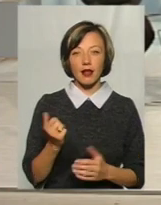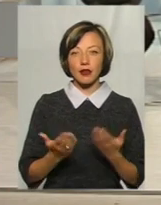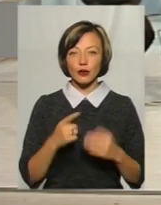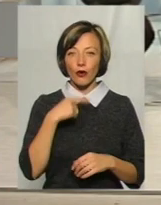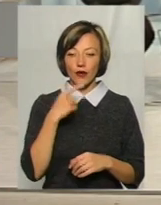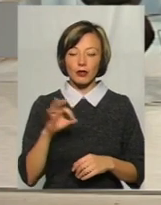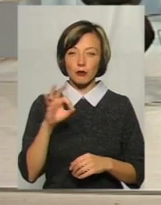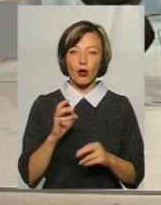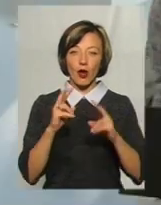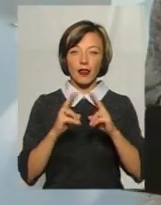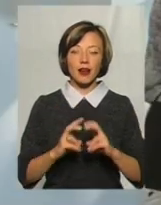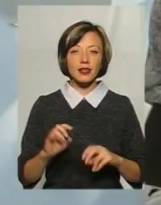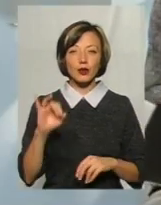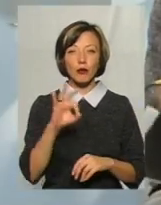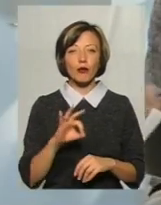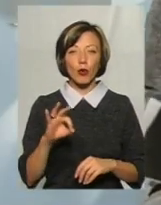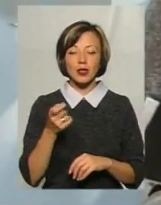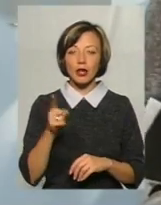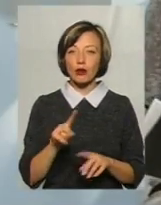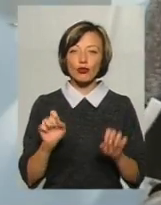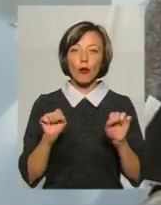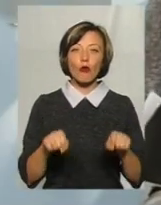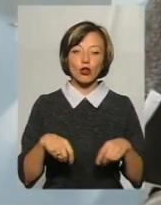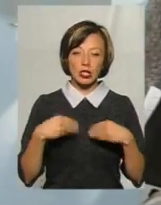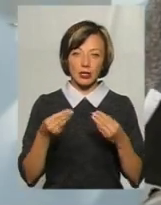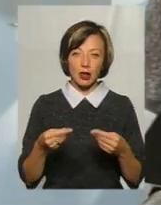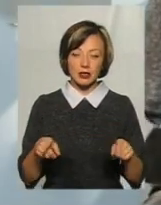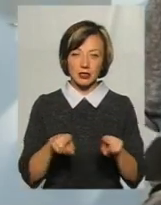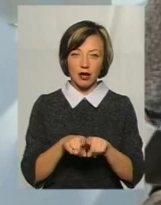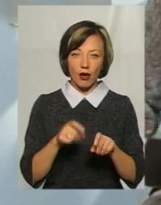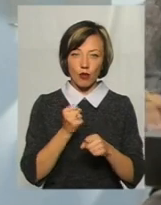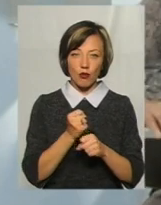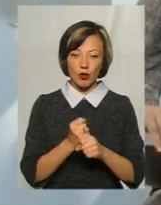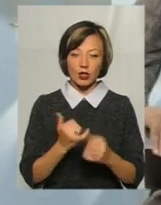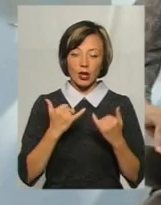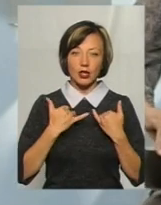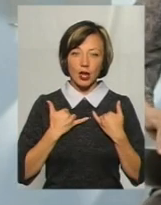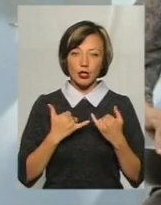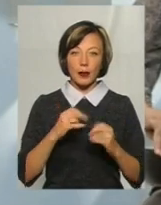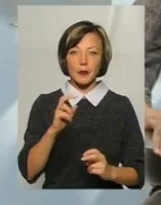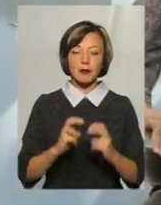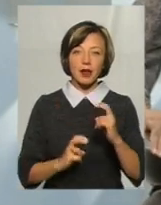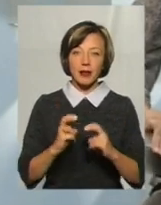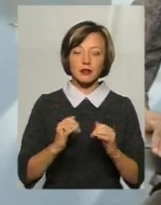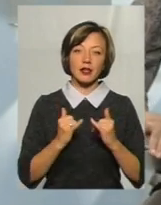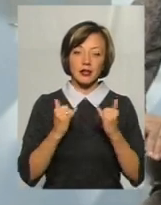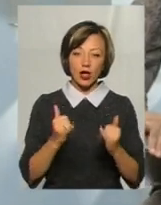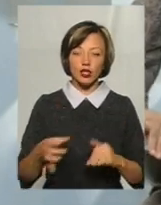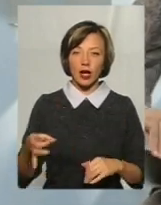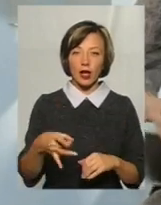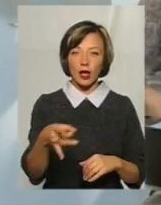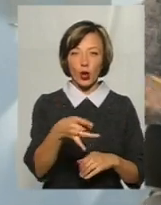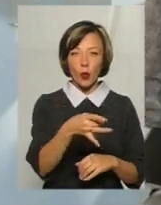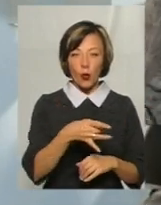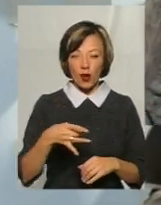аналітику і про те, що може дати така аналітична робота для наших підприємств, для наших регіонів,